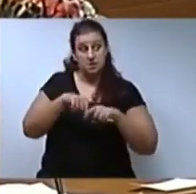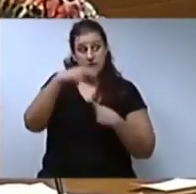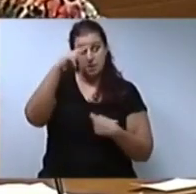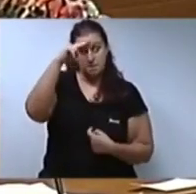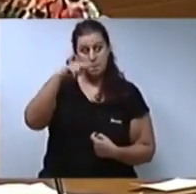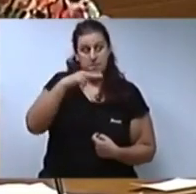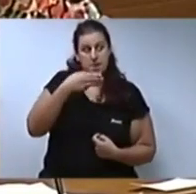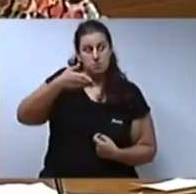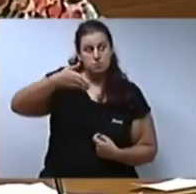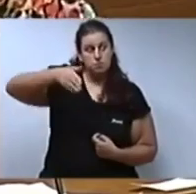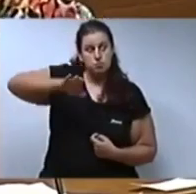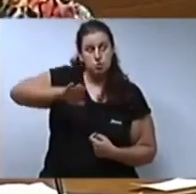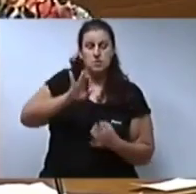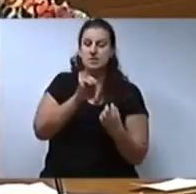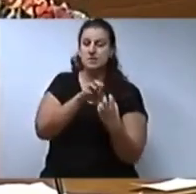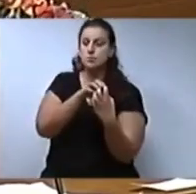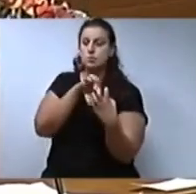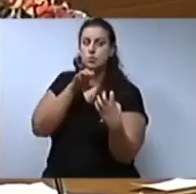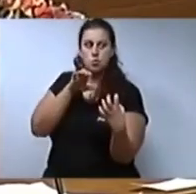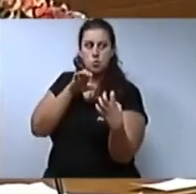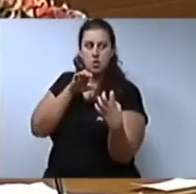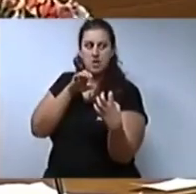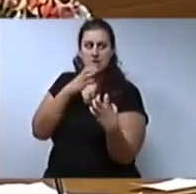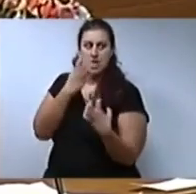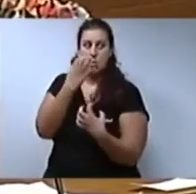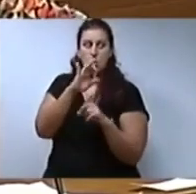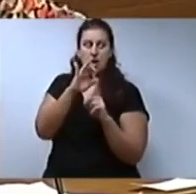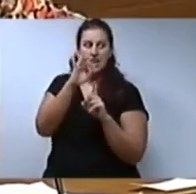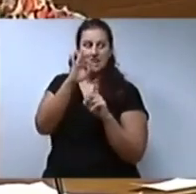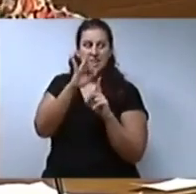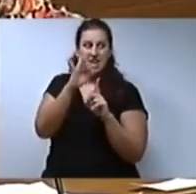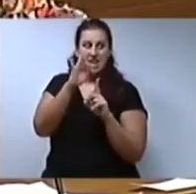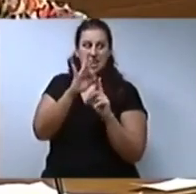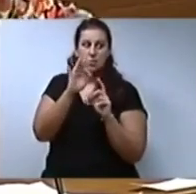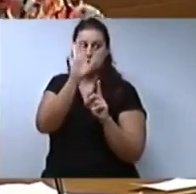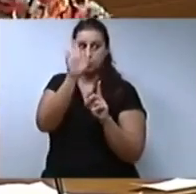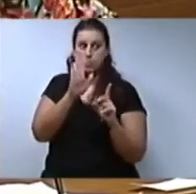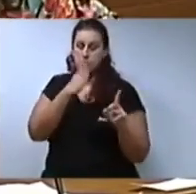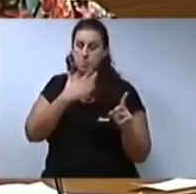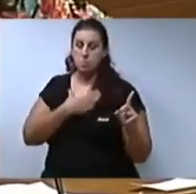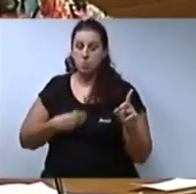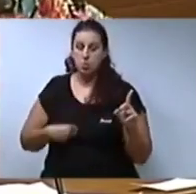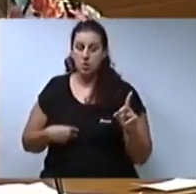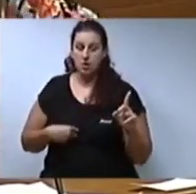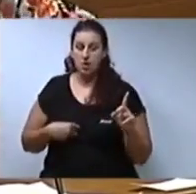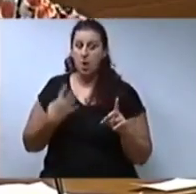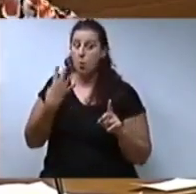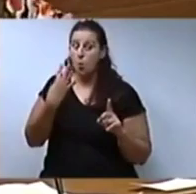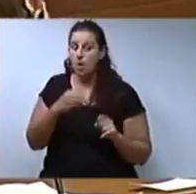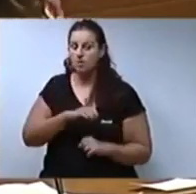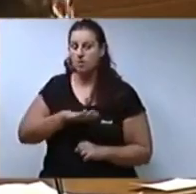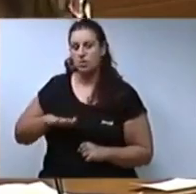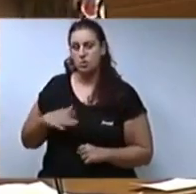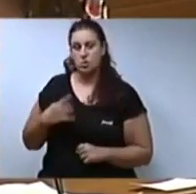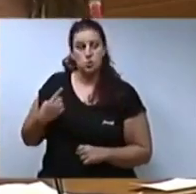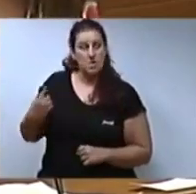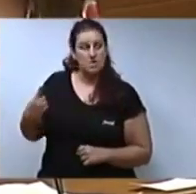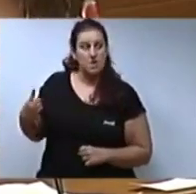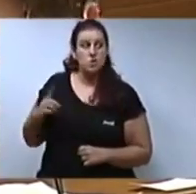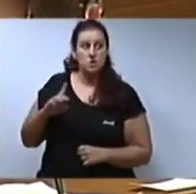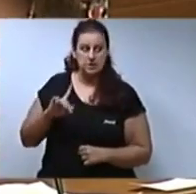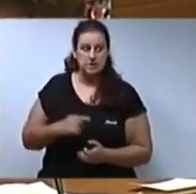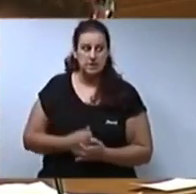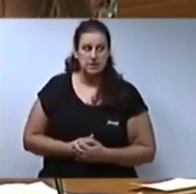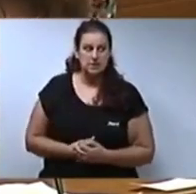en una furgoneta a 40 graus en la sombra en Múrcia i deixa on fresc quatre xiquets? Sí, senyora,